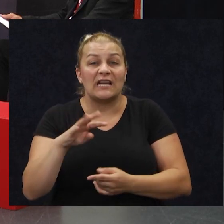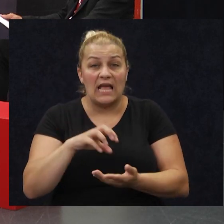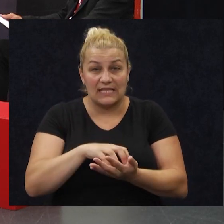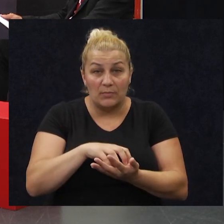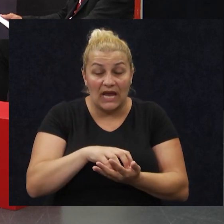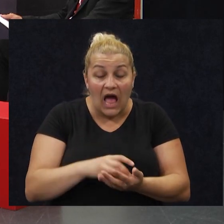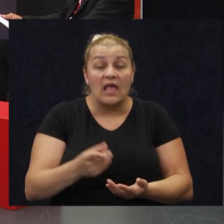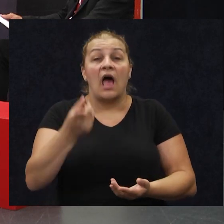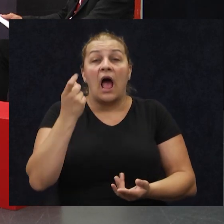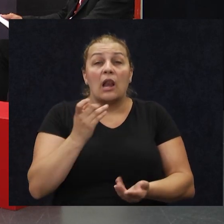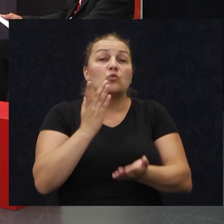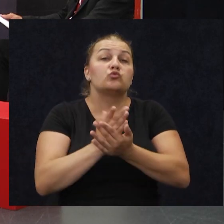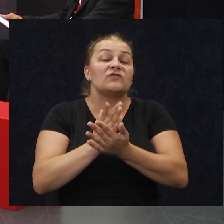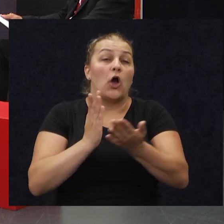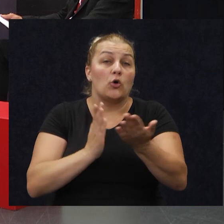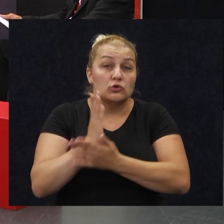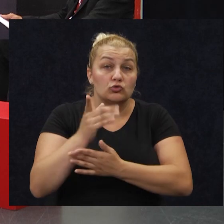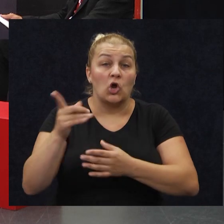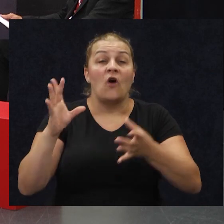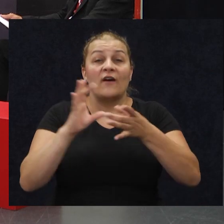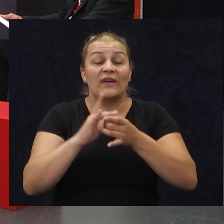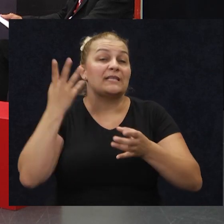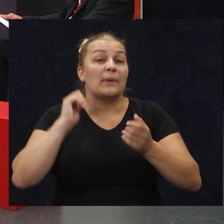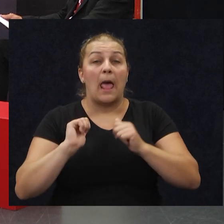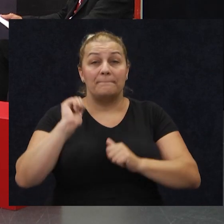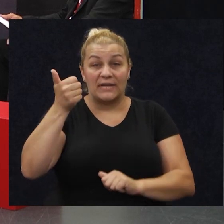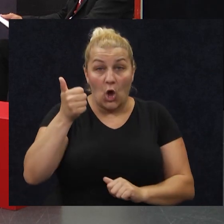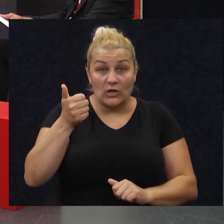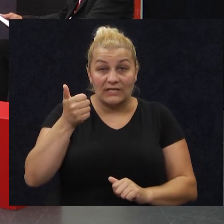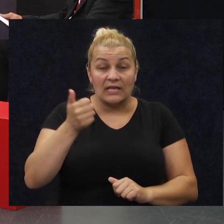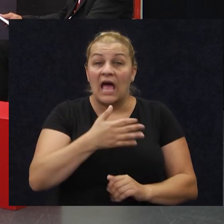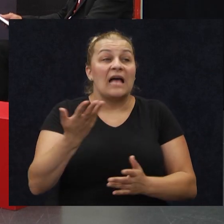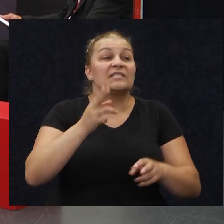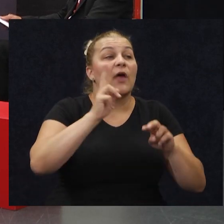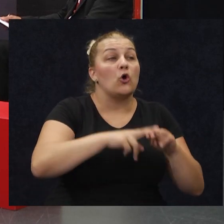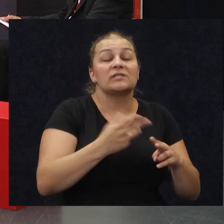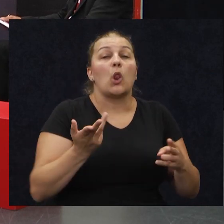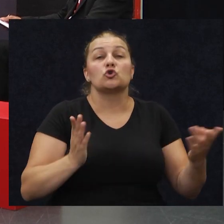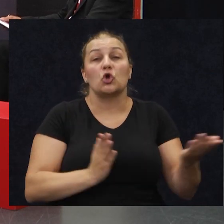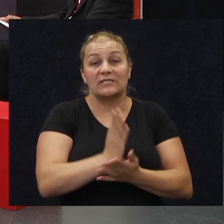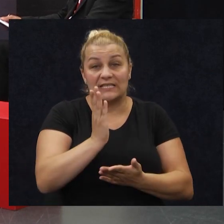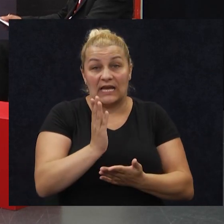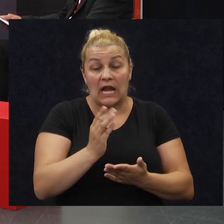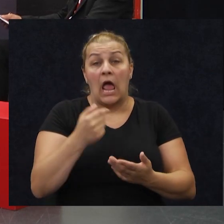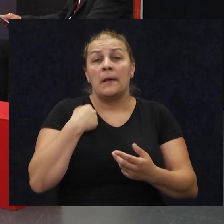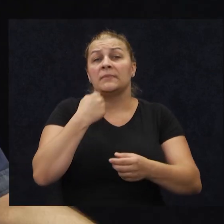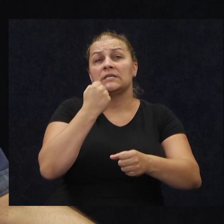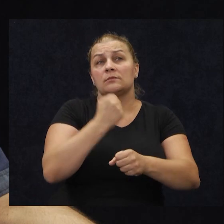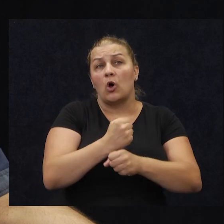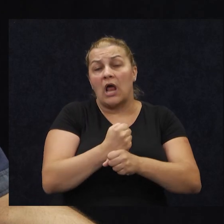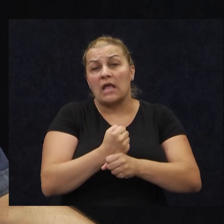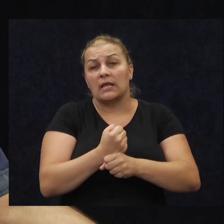Ali u svakom slučaju veza Omiške bojna je bila prioritet. Sve ostalo što se stigne. Radilo se na način. Imali smo